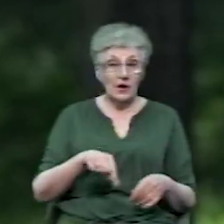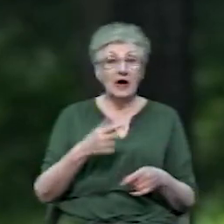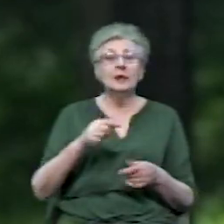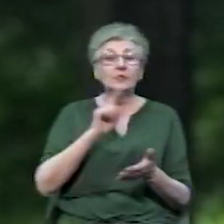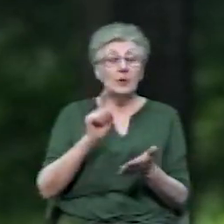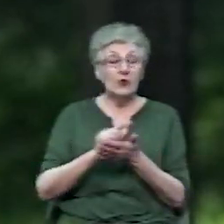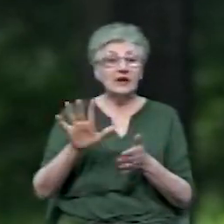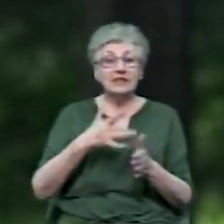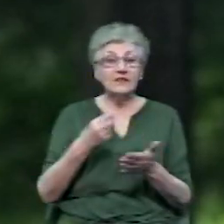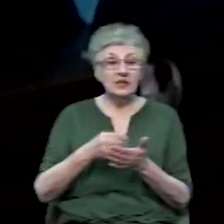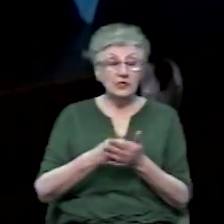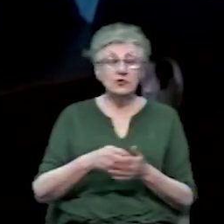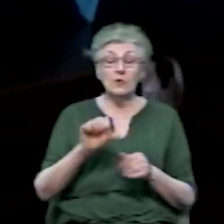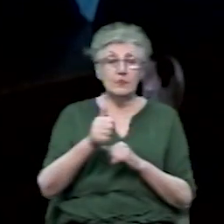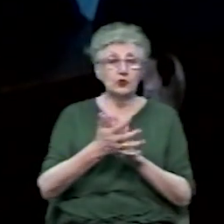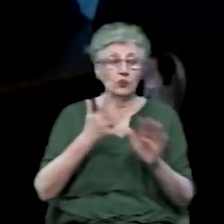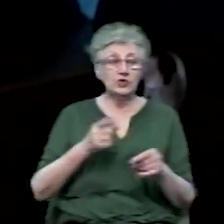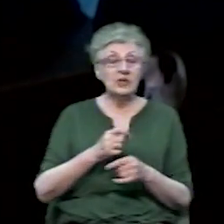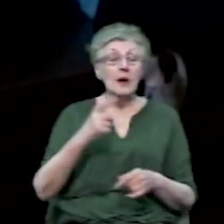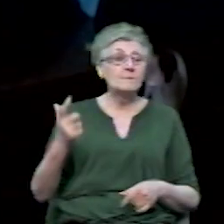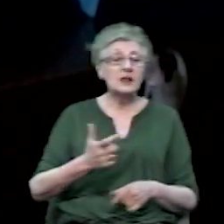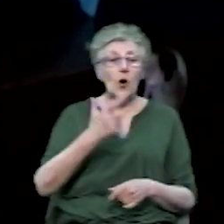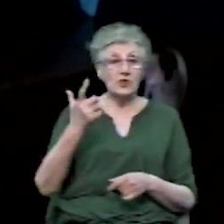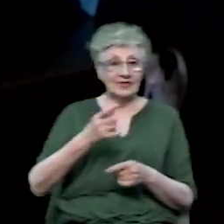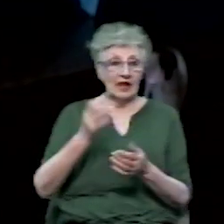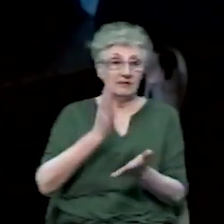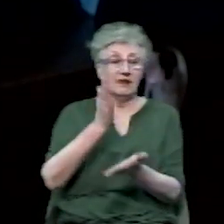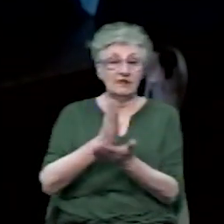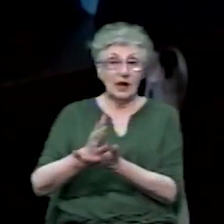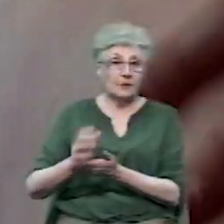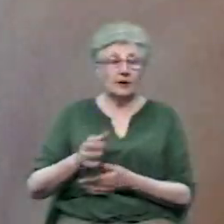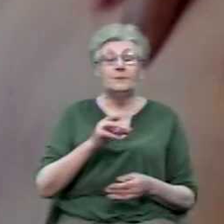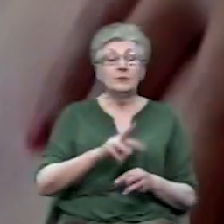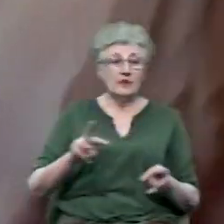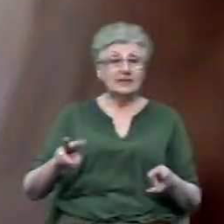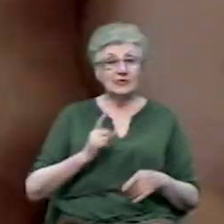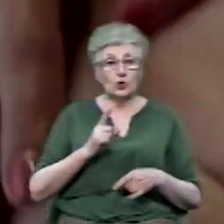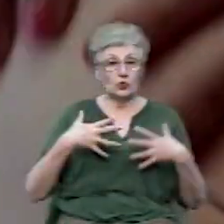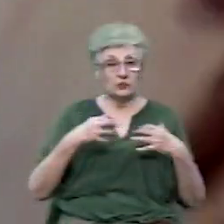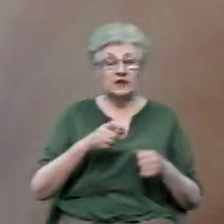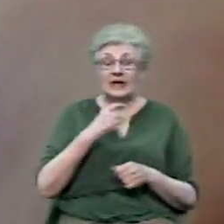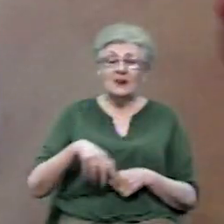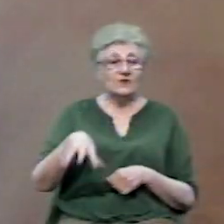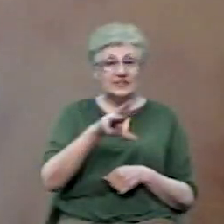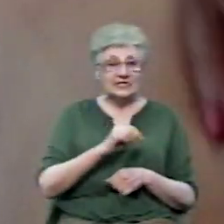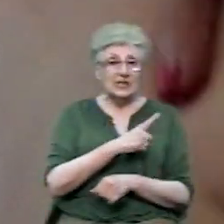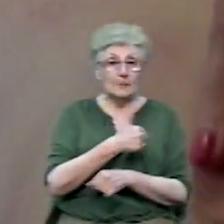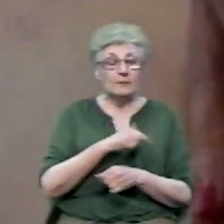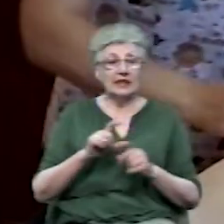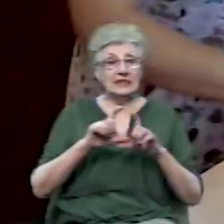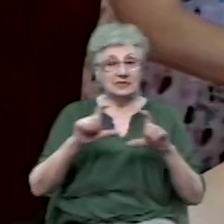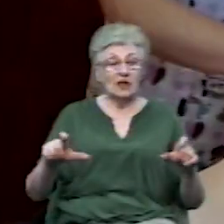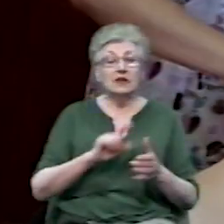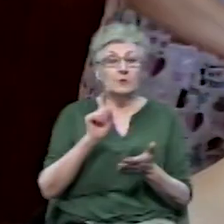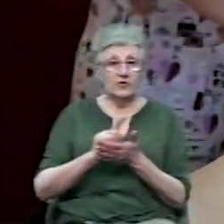в першу чергу, пріоритетні напрямки. Міністр охорони здоров'я Максим Степанов анонсував, що всім недофінансованим медзакладам мають виплатити